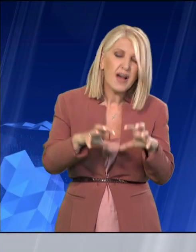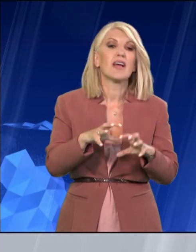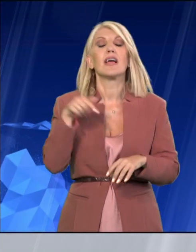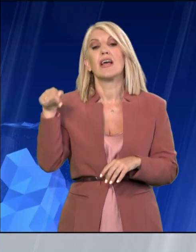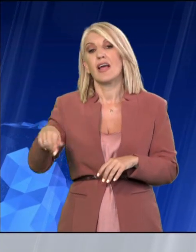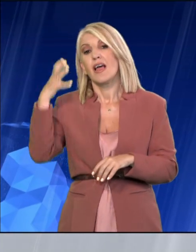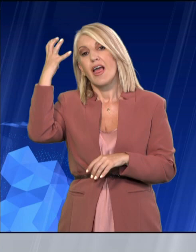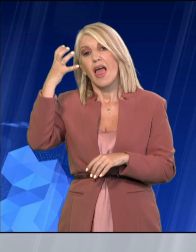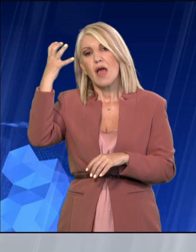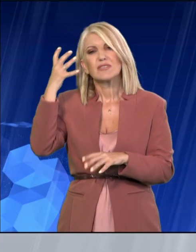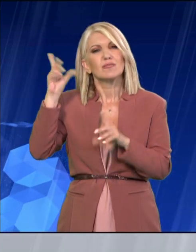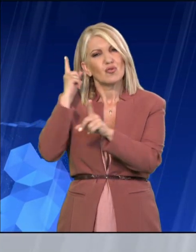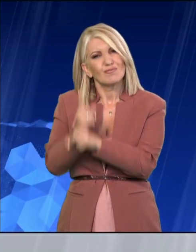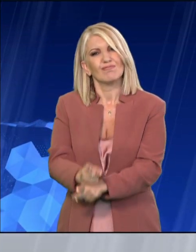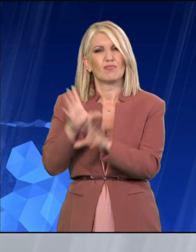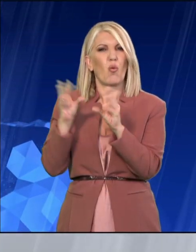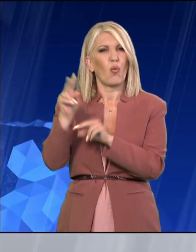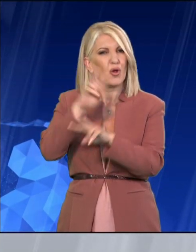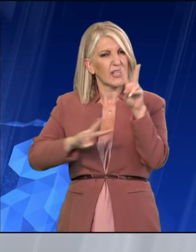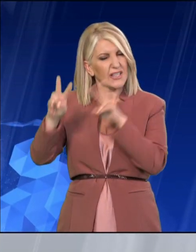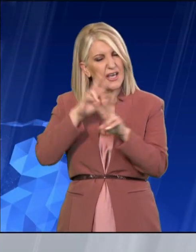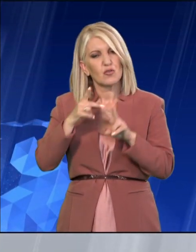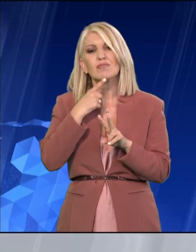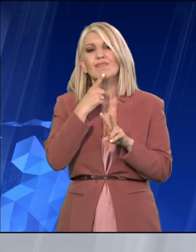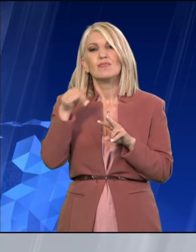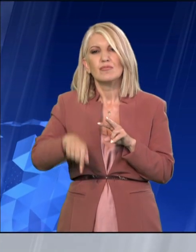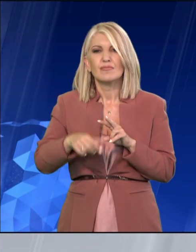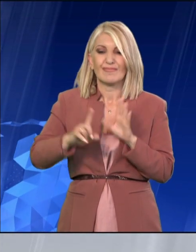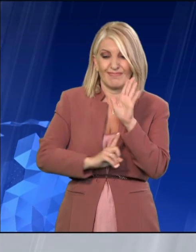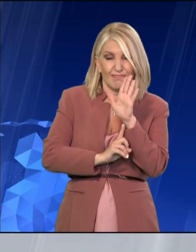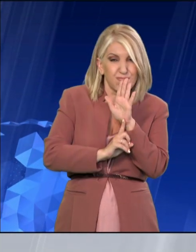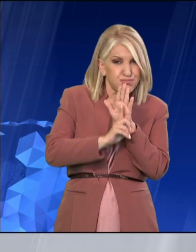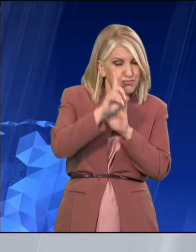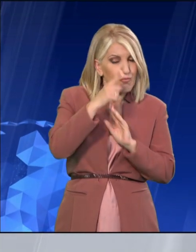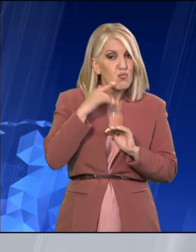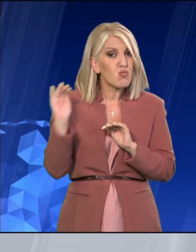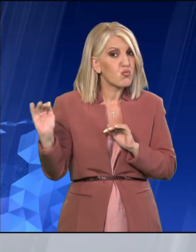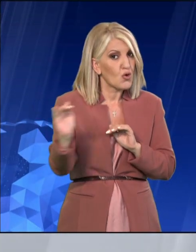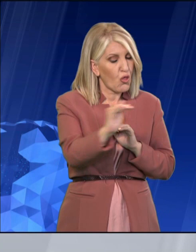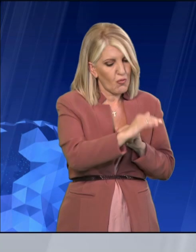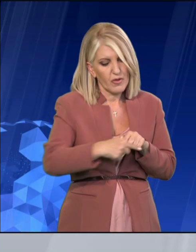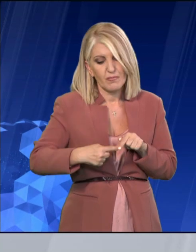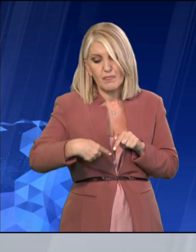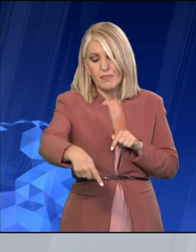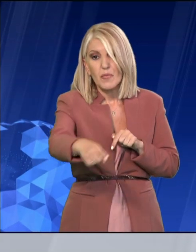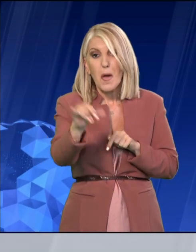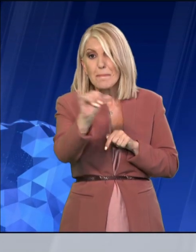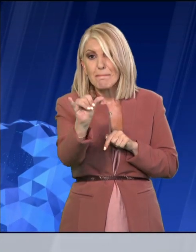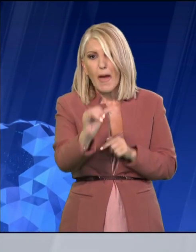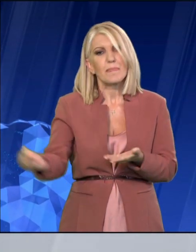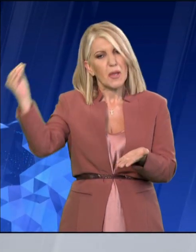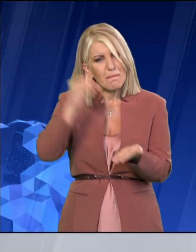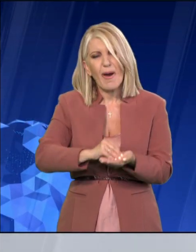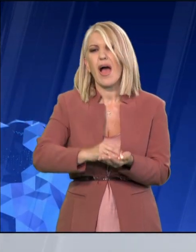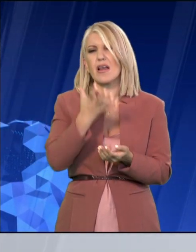εξέδωσε νέο έκτακτο δελτίο για τον καύσονα κλαίων προειδοποιώντας για νέα θερμική έξαρση από την Πέμπτη. Με βάση τα